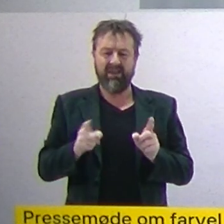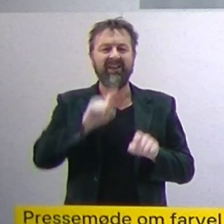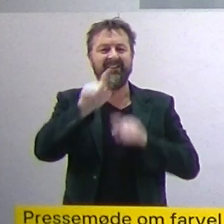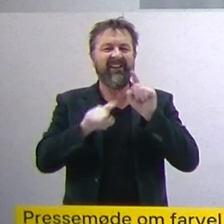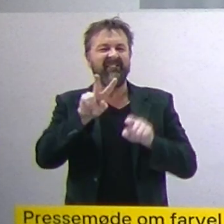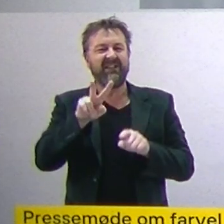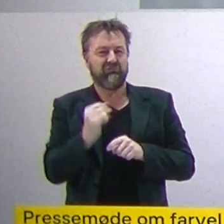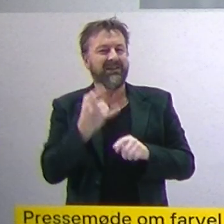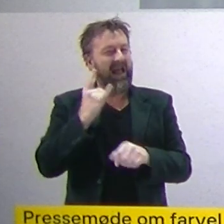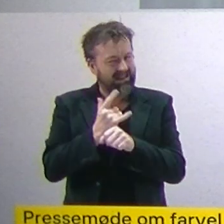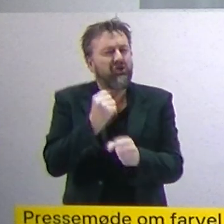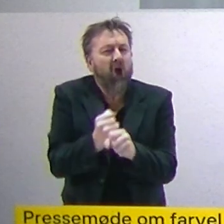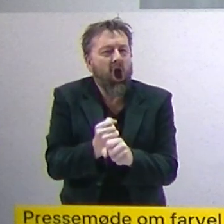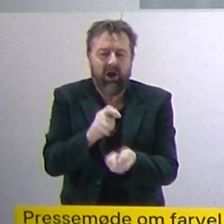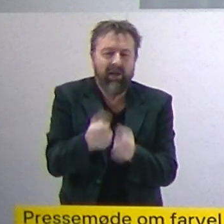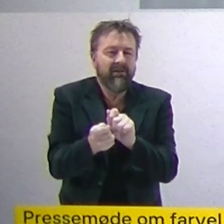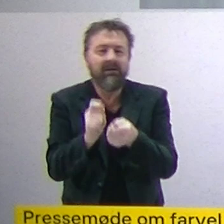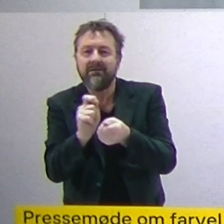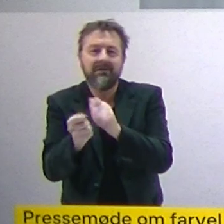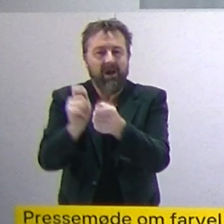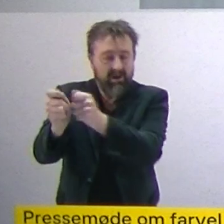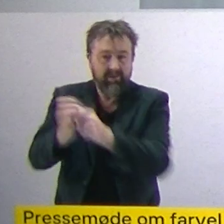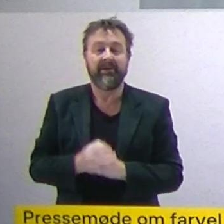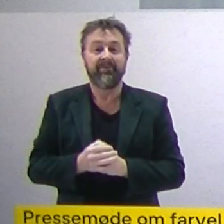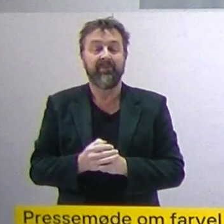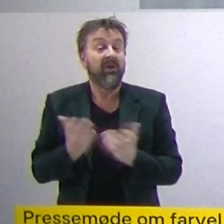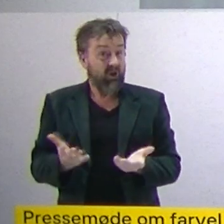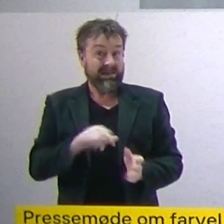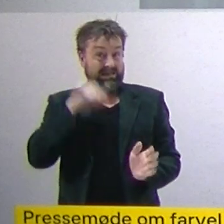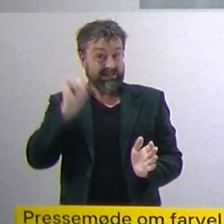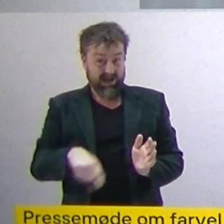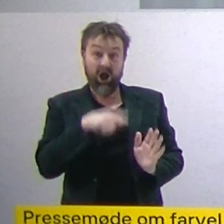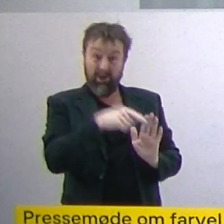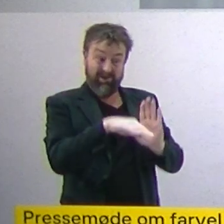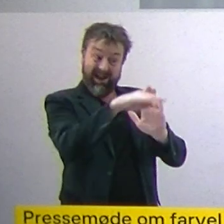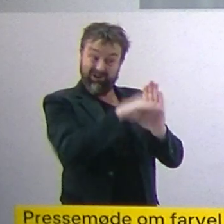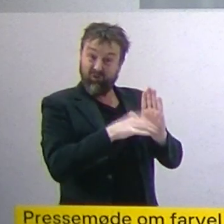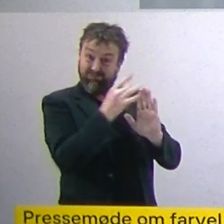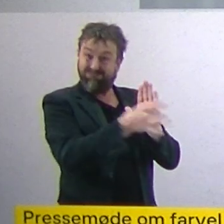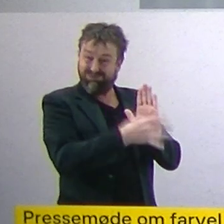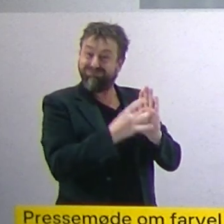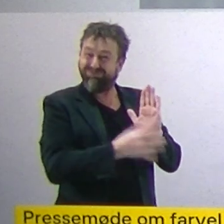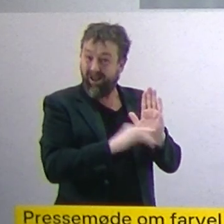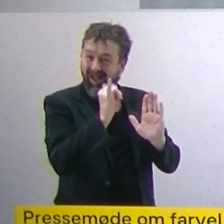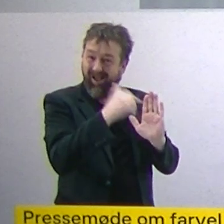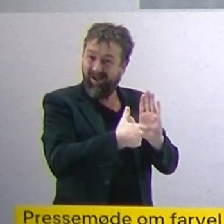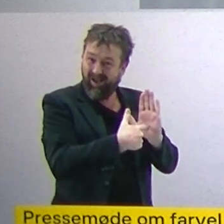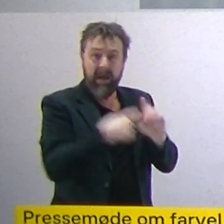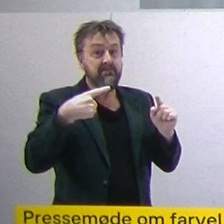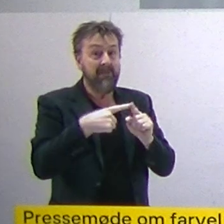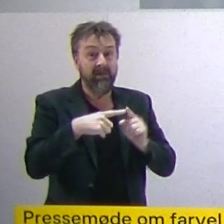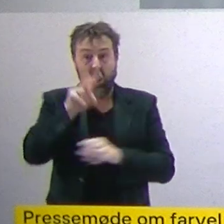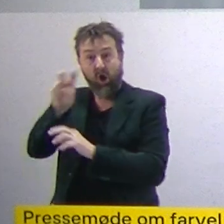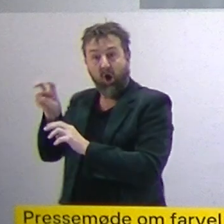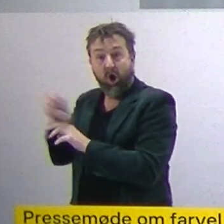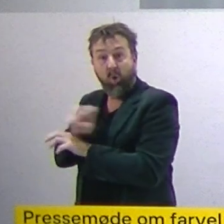ændre sig. Men selvom restriktionerne læmpes i dag, så læmper vi altså ikke på overvågningen, så vi bliver ved med at overvåge